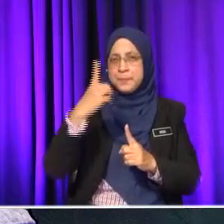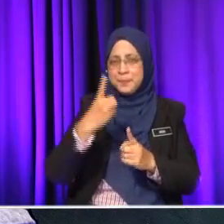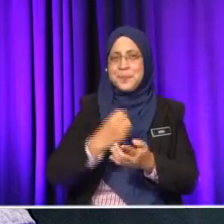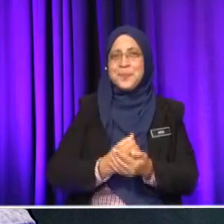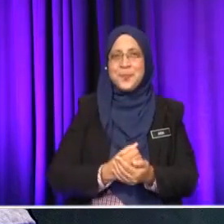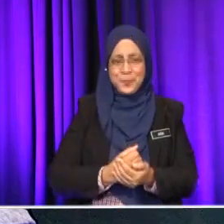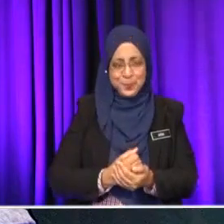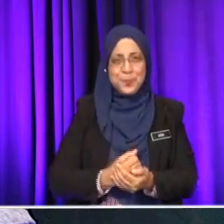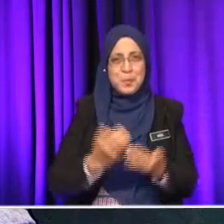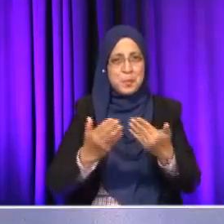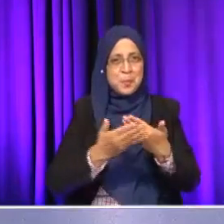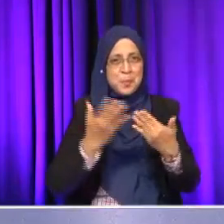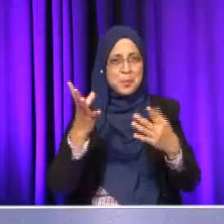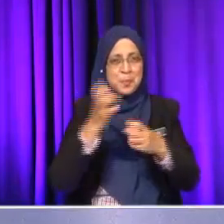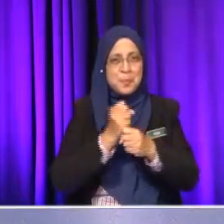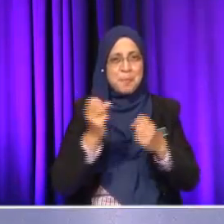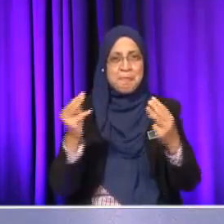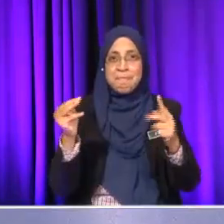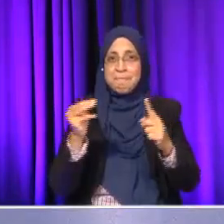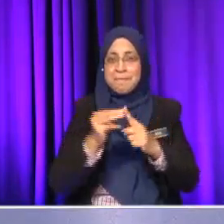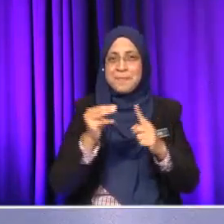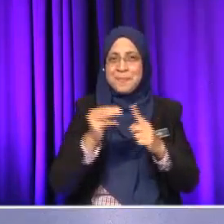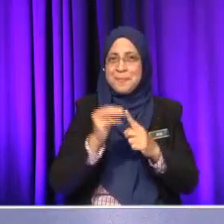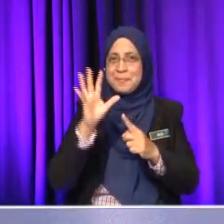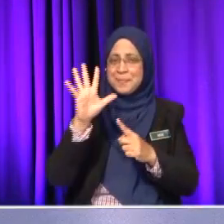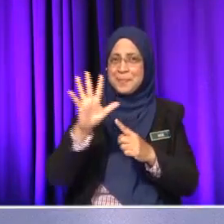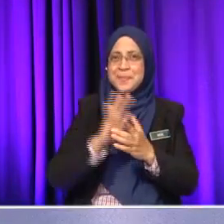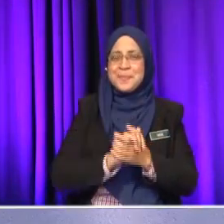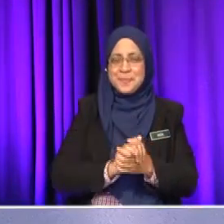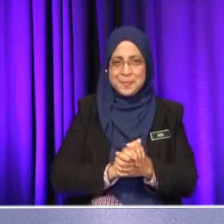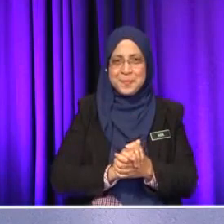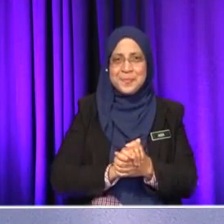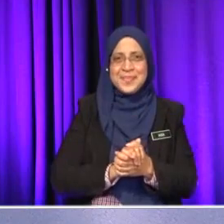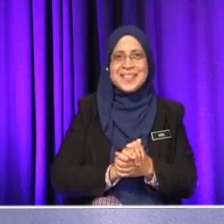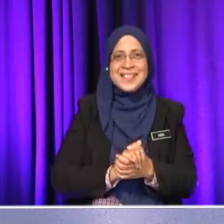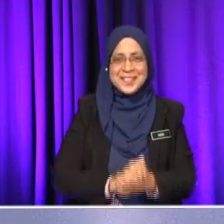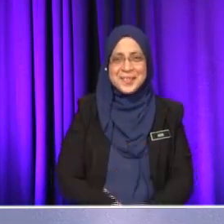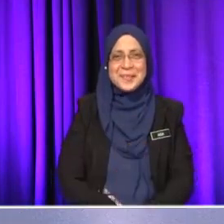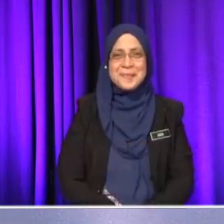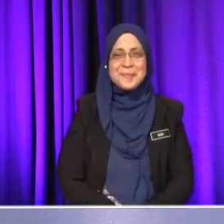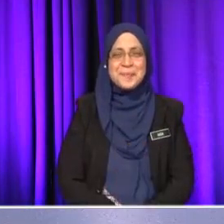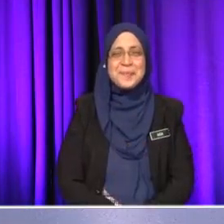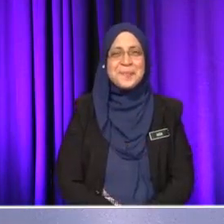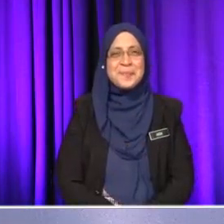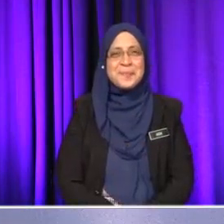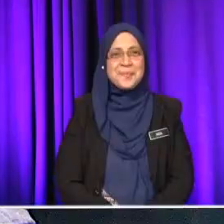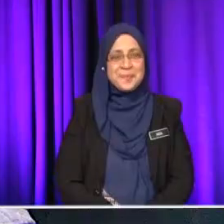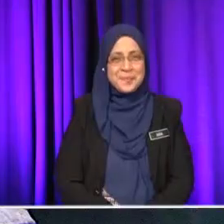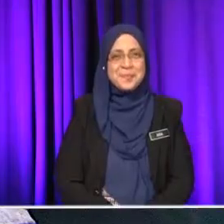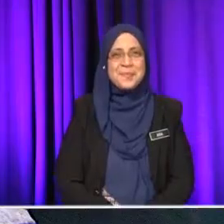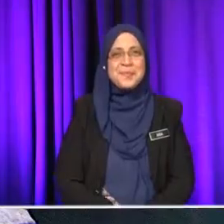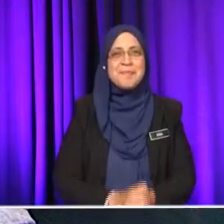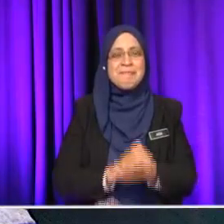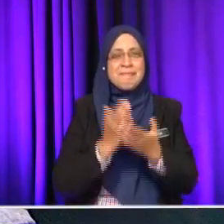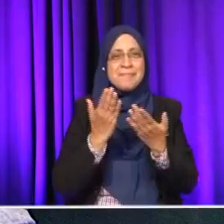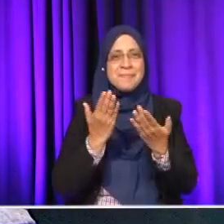Mary dulu kan. Takkan tak ingat. Skor senang-senang. ingat, tak ingat. Kalau saya kata ingat, nanti saya kena jawab. Pura-pura tak ingatlah. Pura